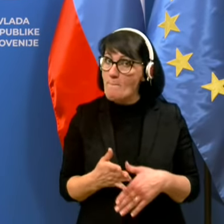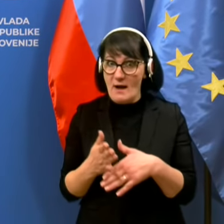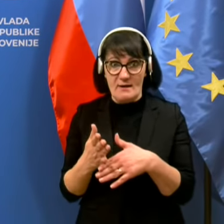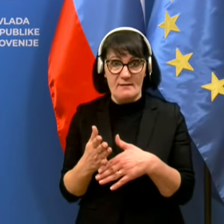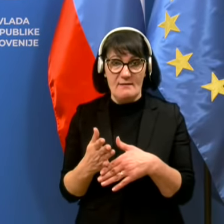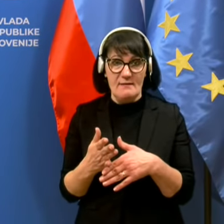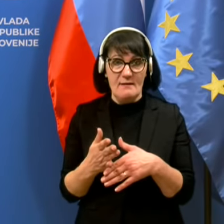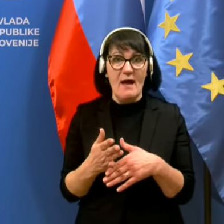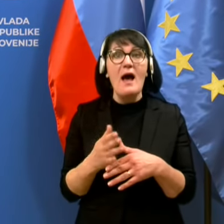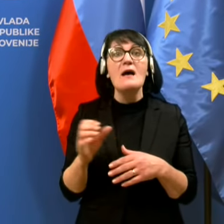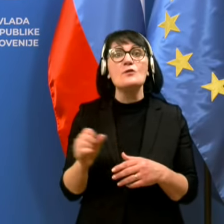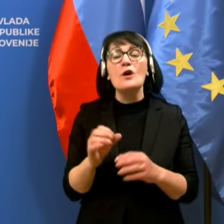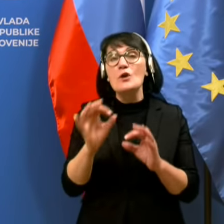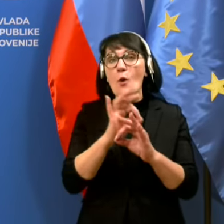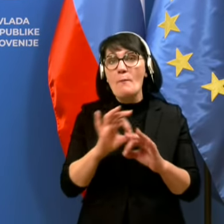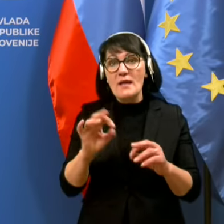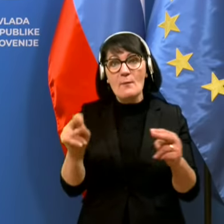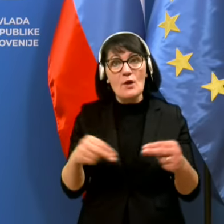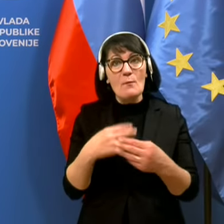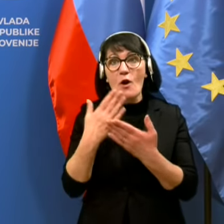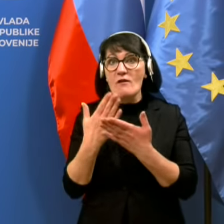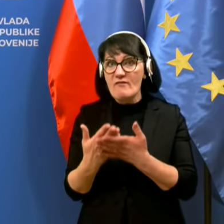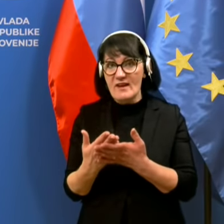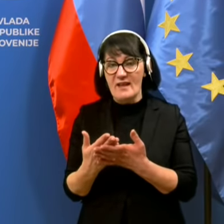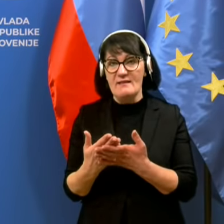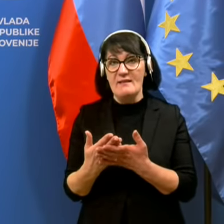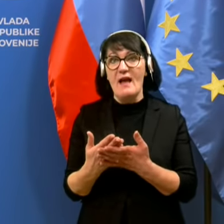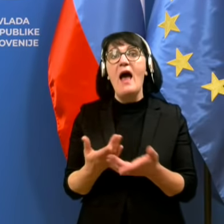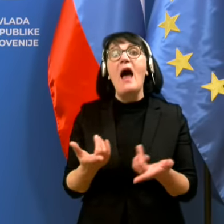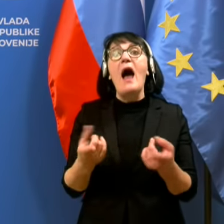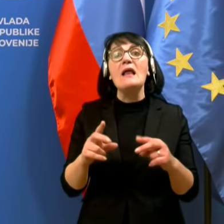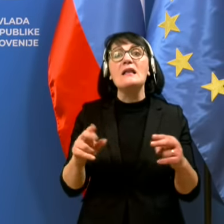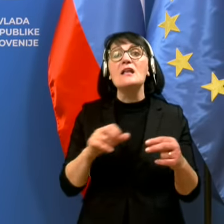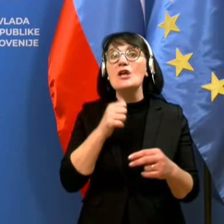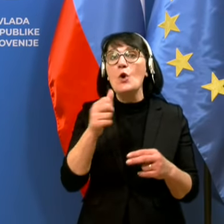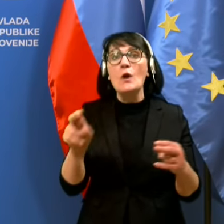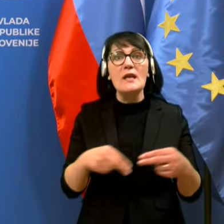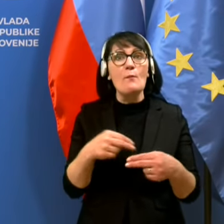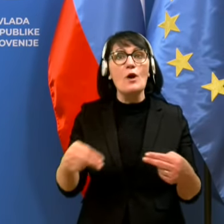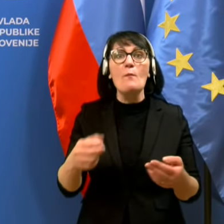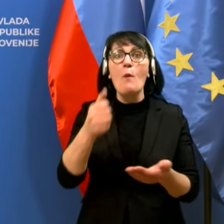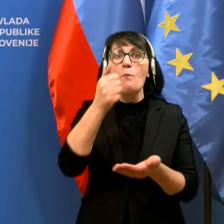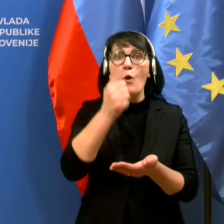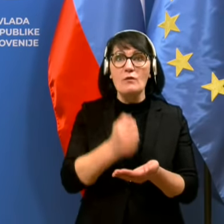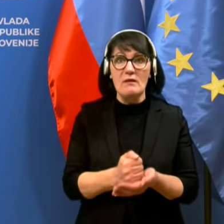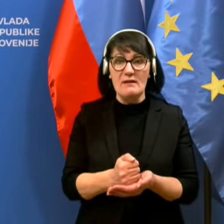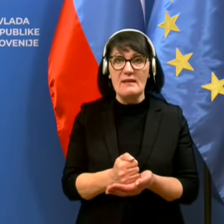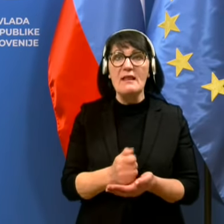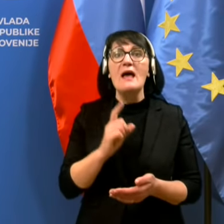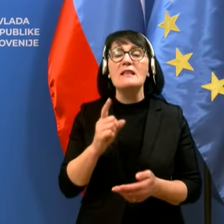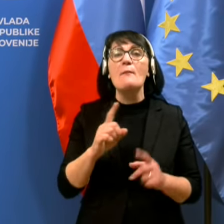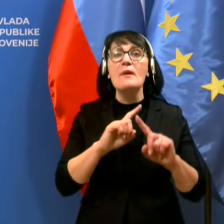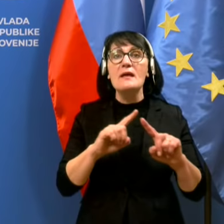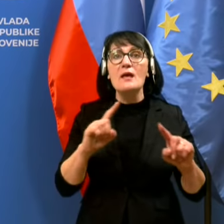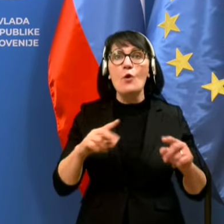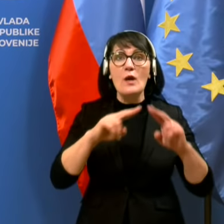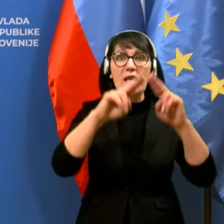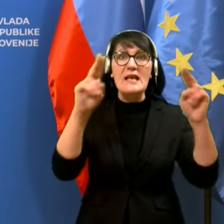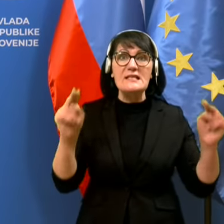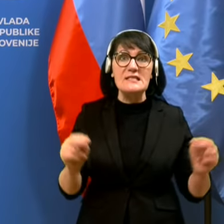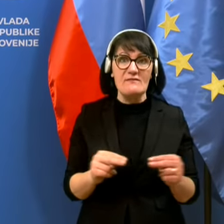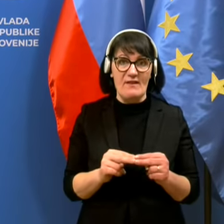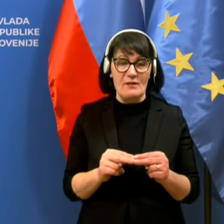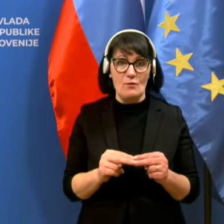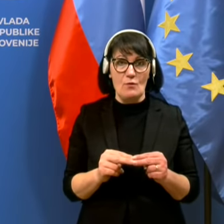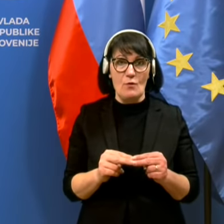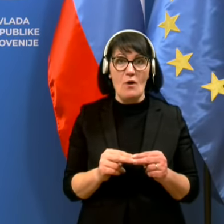tudi nikomur ne moremo verjeti ali pa nikoli ne moremo potrditi, da bi kjerkoli na svetu bil